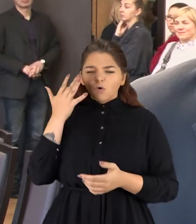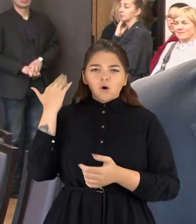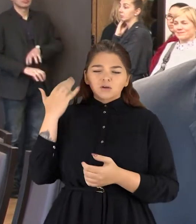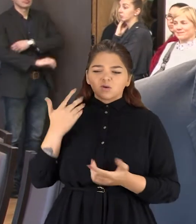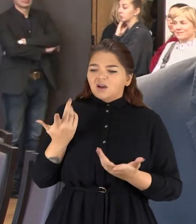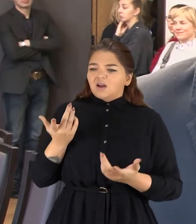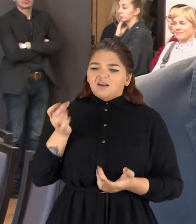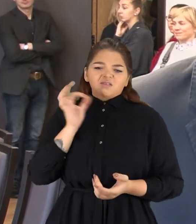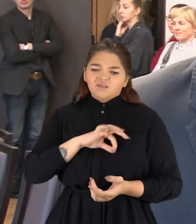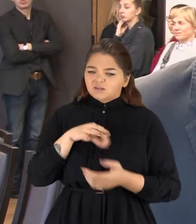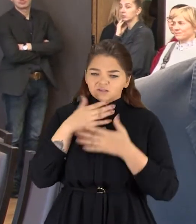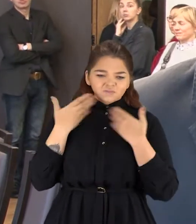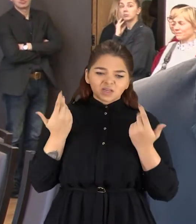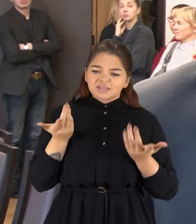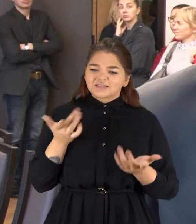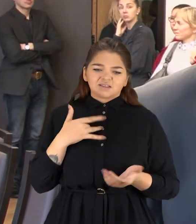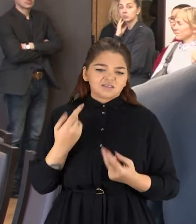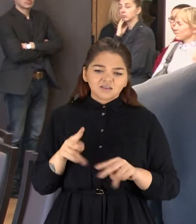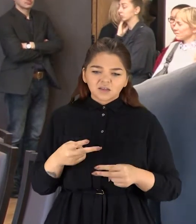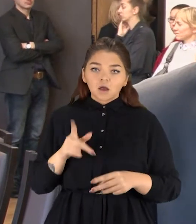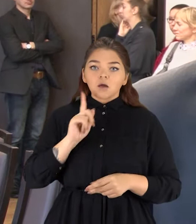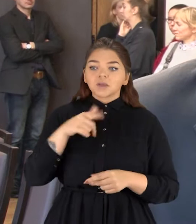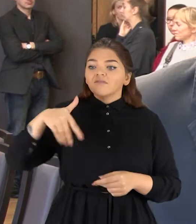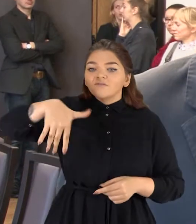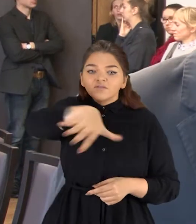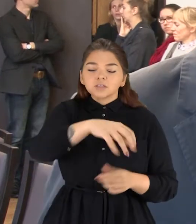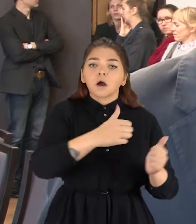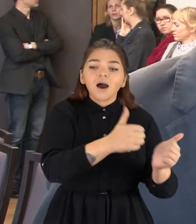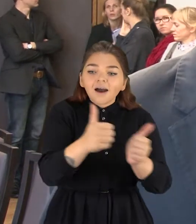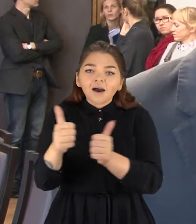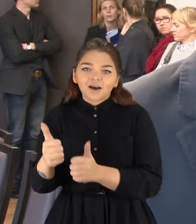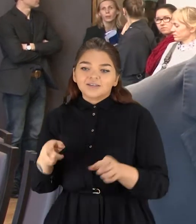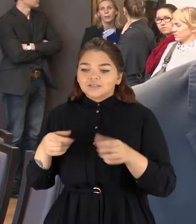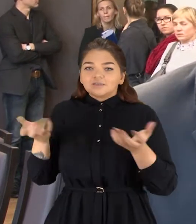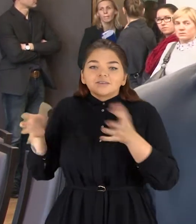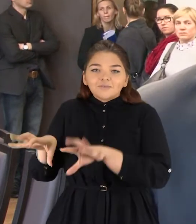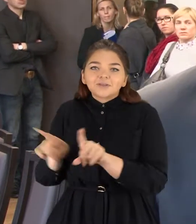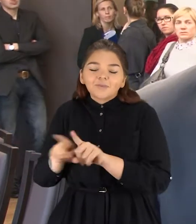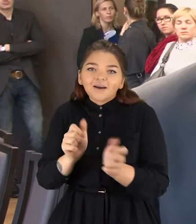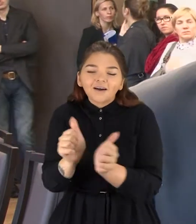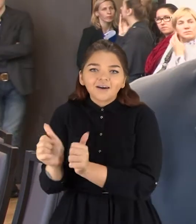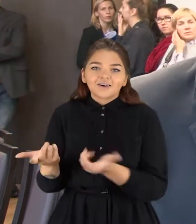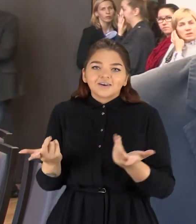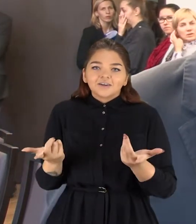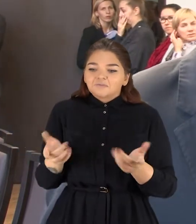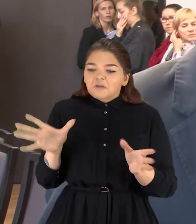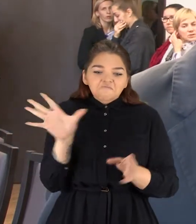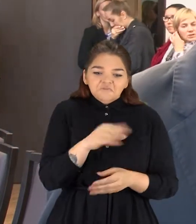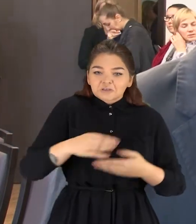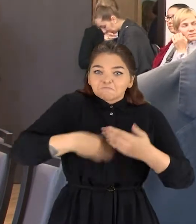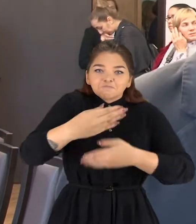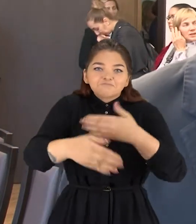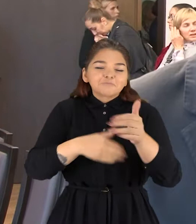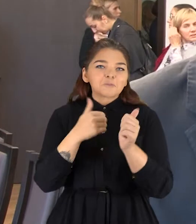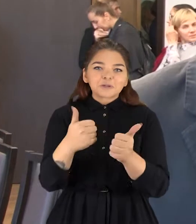sustoti. Ir tarkiam, tikrai buvo minčių kartais, kad gal čia neverta taip daryti, bet aplinkiniai palaiko būtent, atsavaldybė palaiko